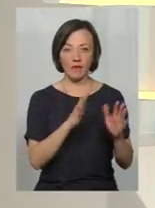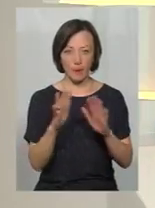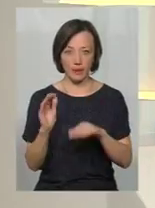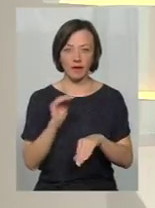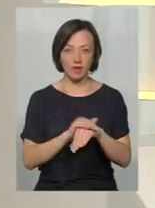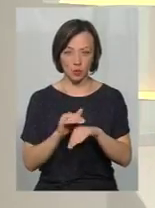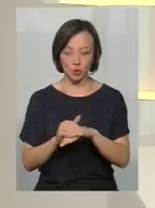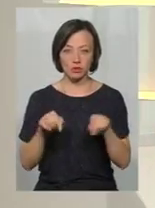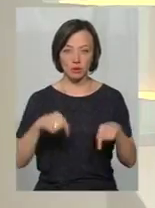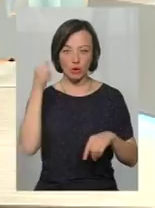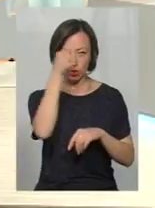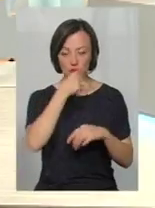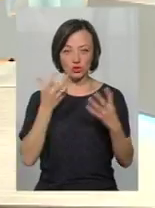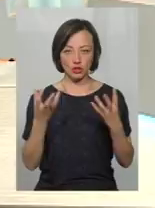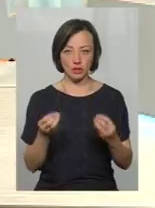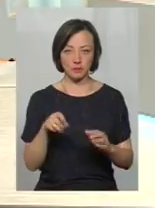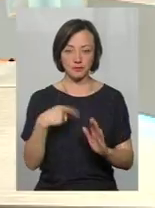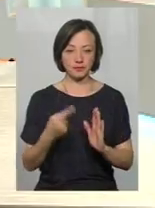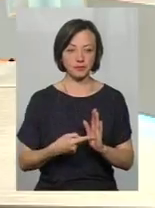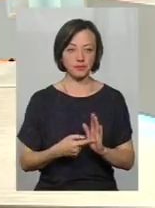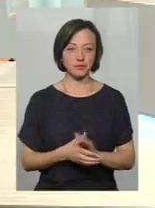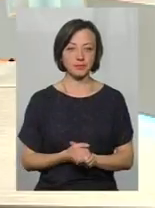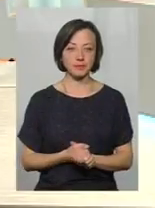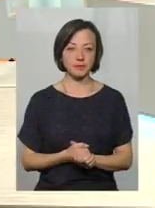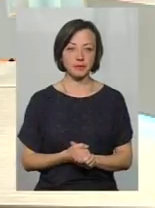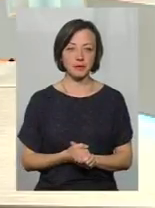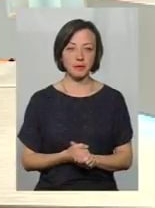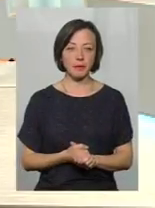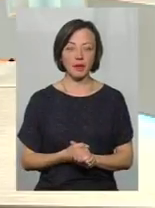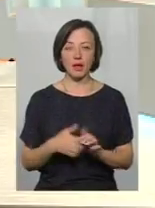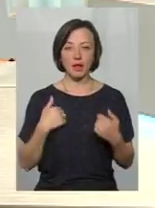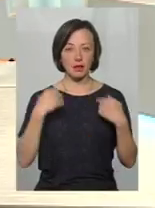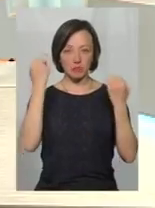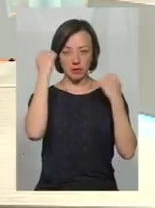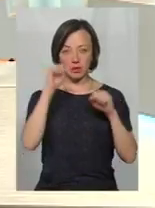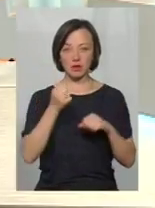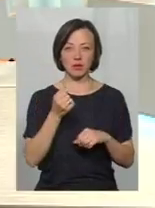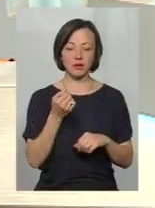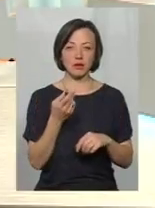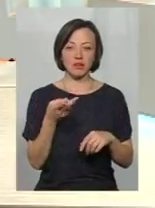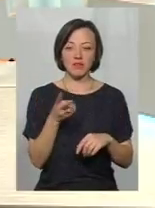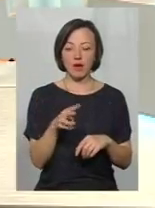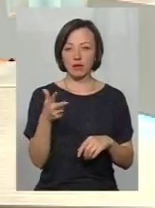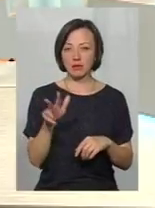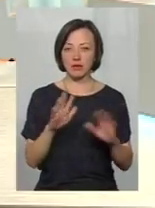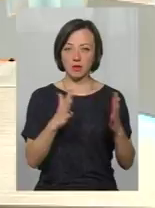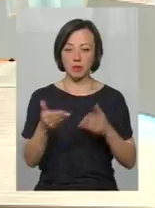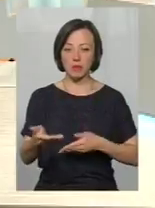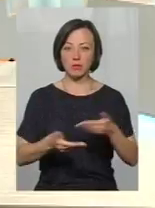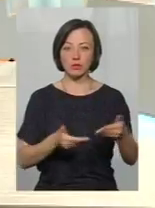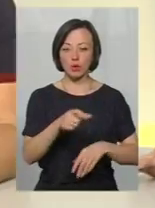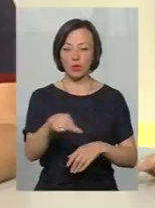фіксуєте цьогоріч ще? Рідкість, на моїй пам'яті, 2-4 випадки, коли дійсно пішоходи просто